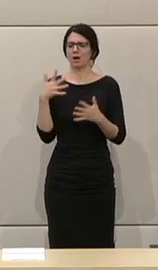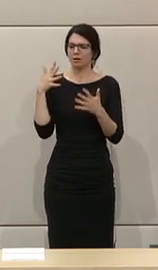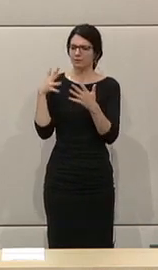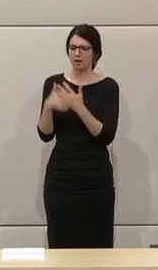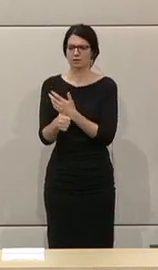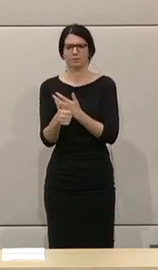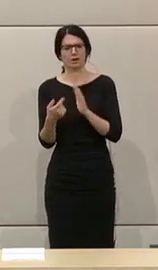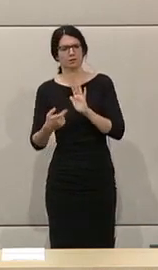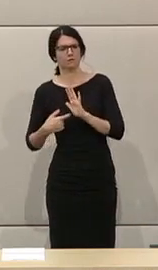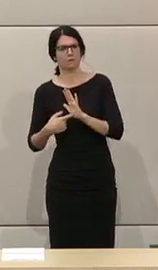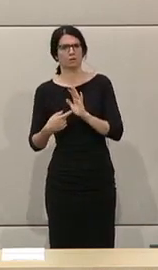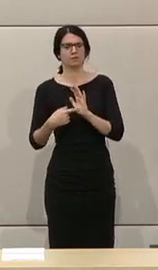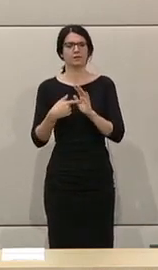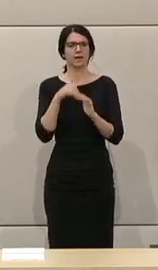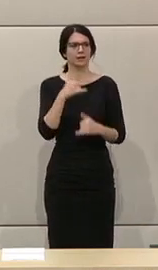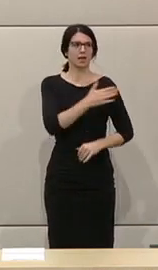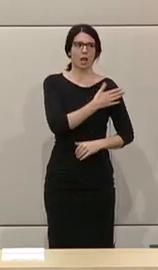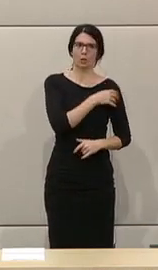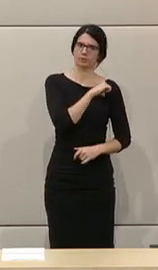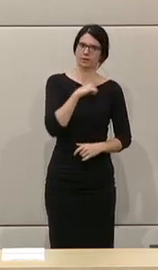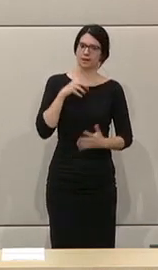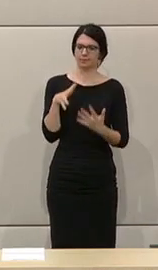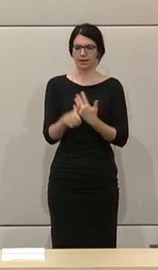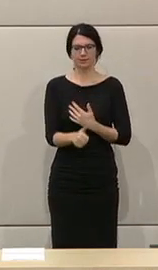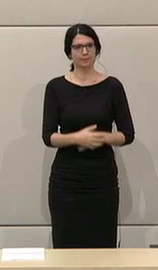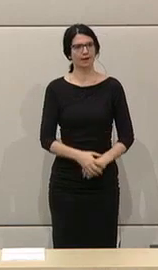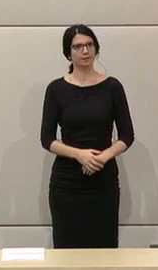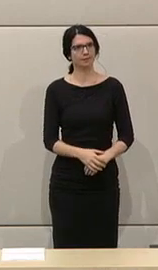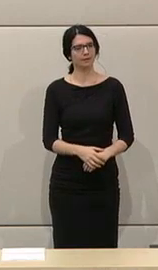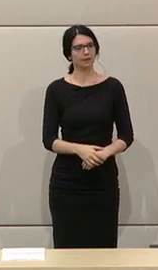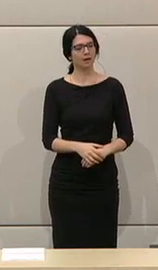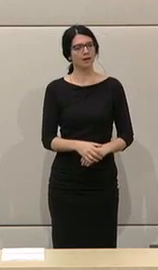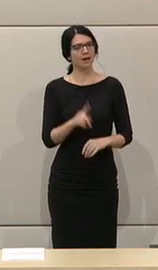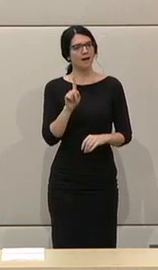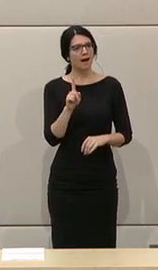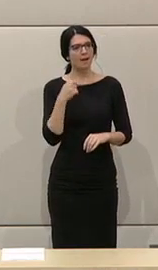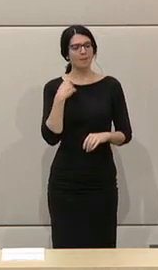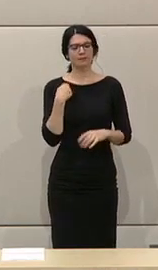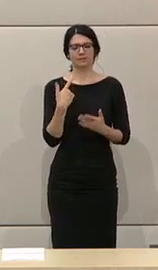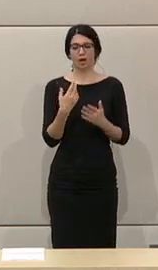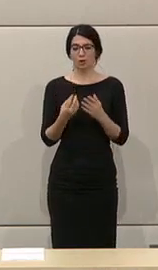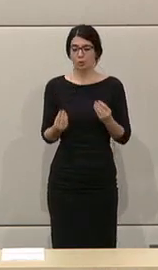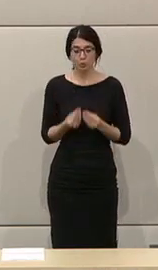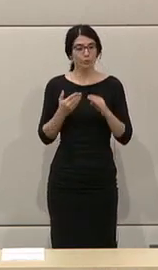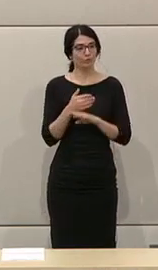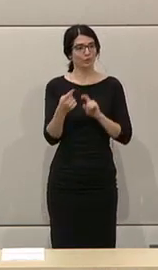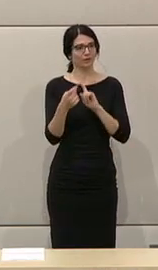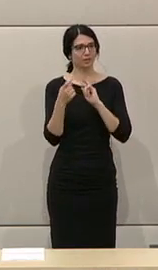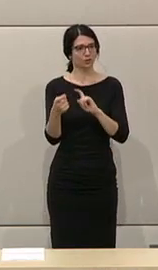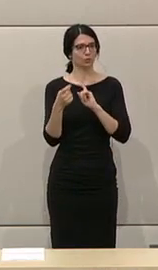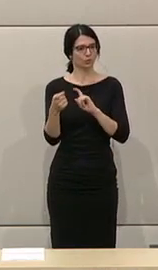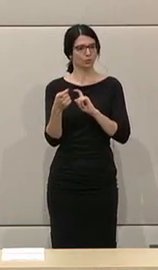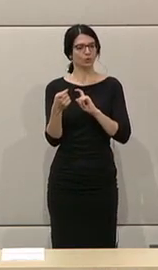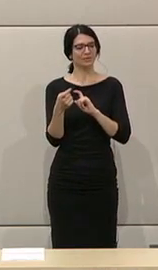Transparenz und so weiter. Jeder lobt sich dafür, wie transparent er ist. Aber der Anlass der Debatte ist ja einmal das eine,